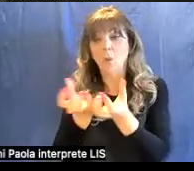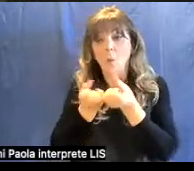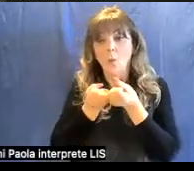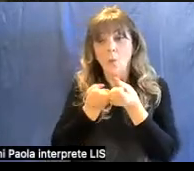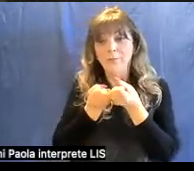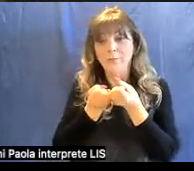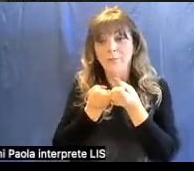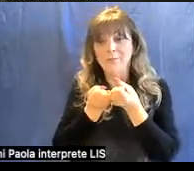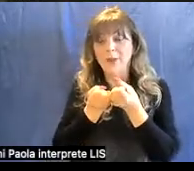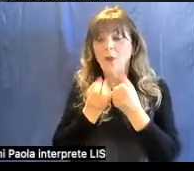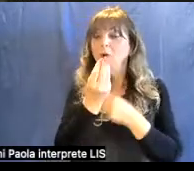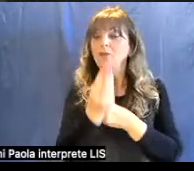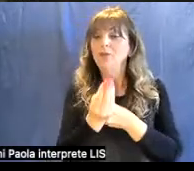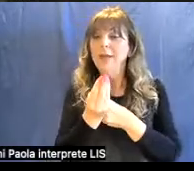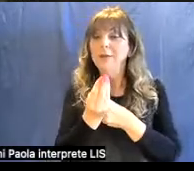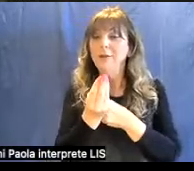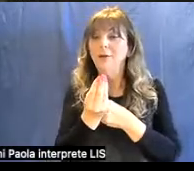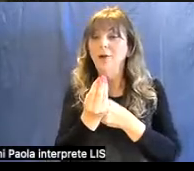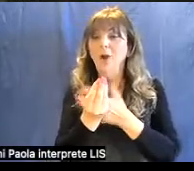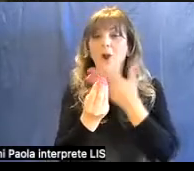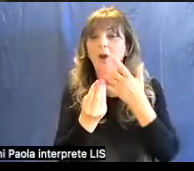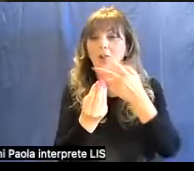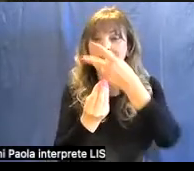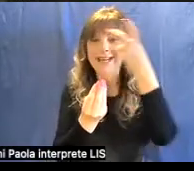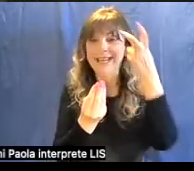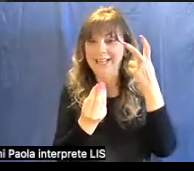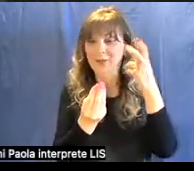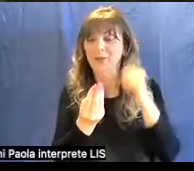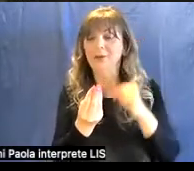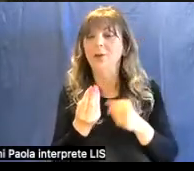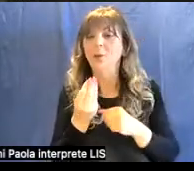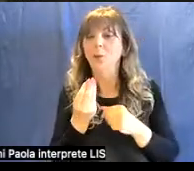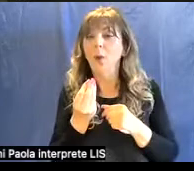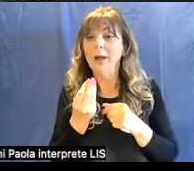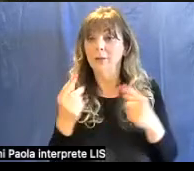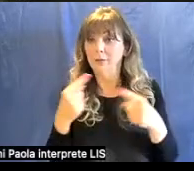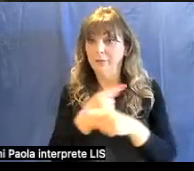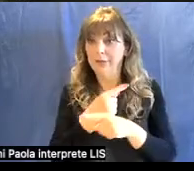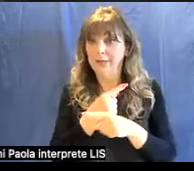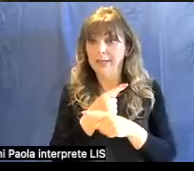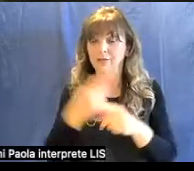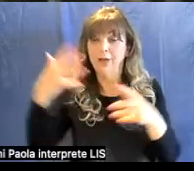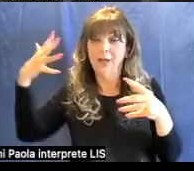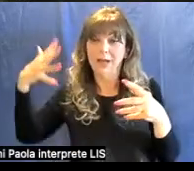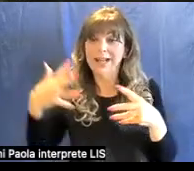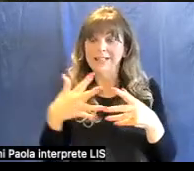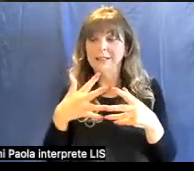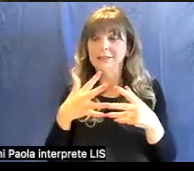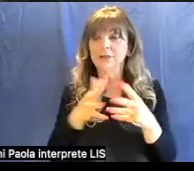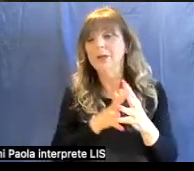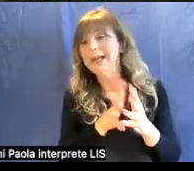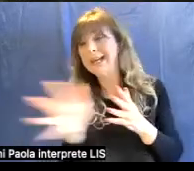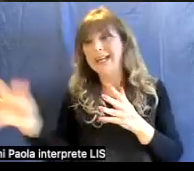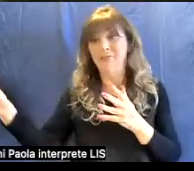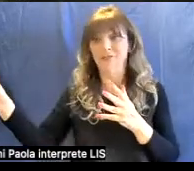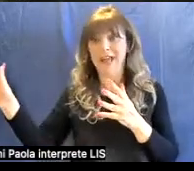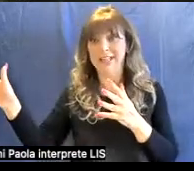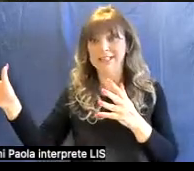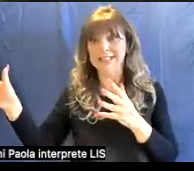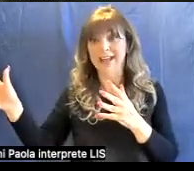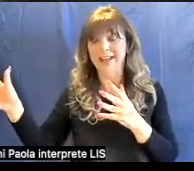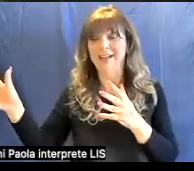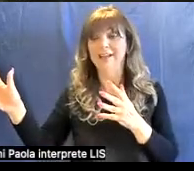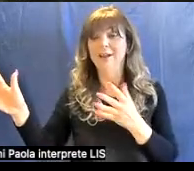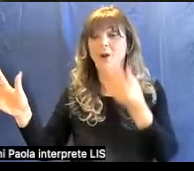l'oggetto ci appare nero. Quando invece tutta la radiazione luminosa viene riflessa da un oggetto,